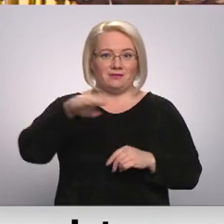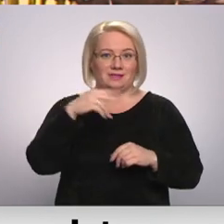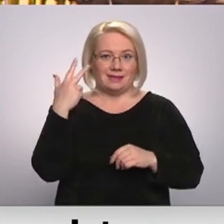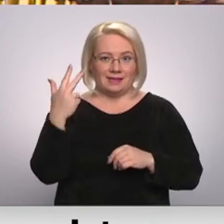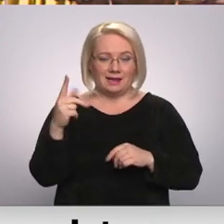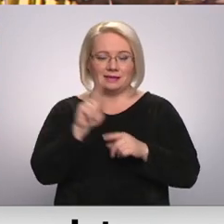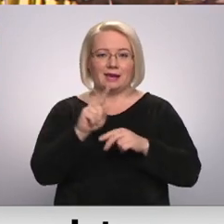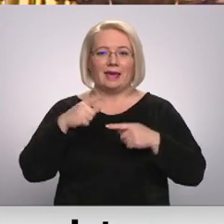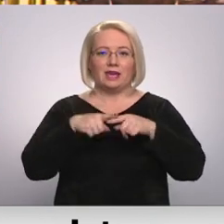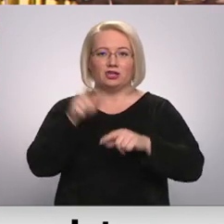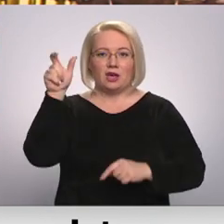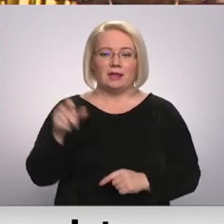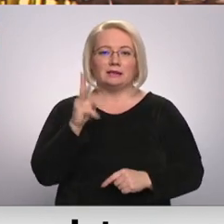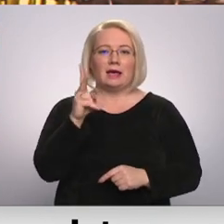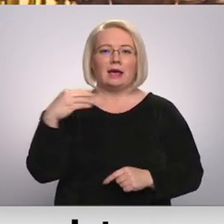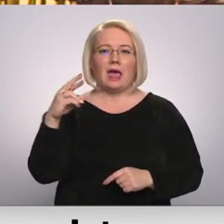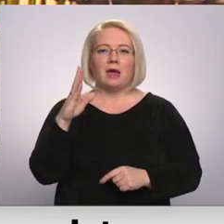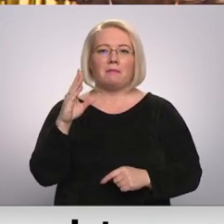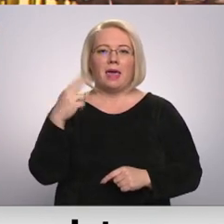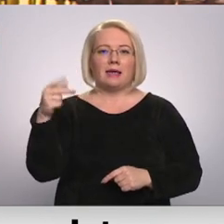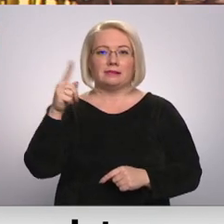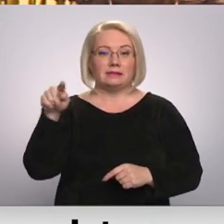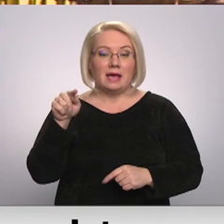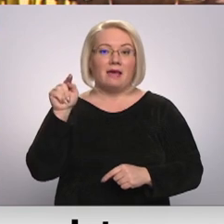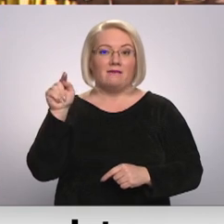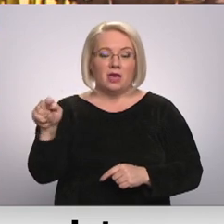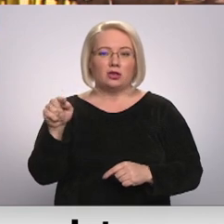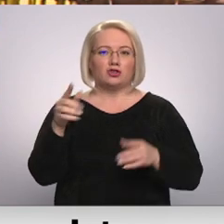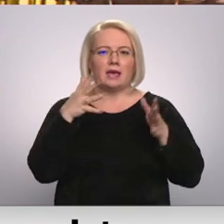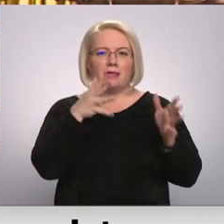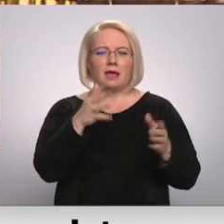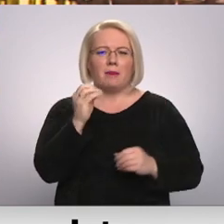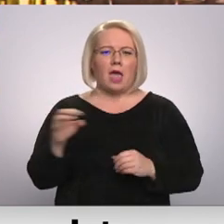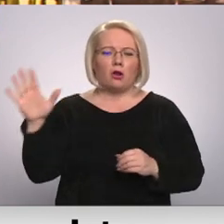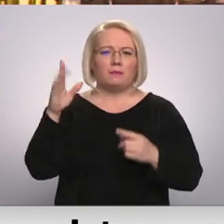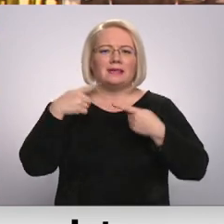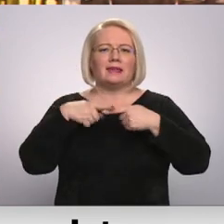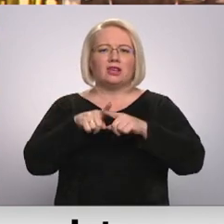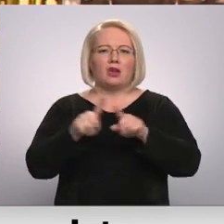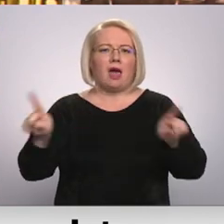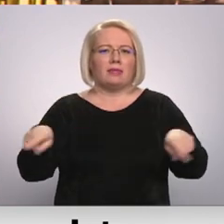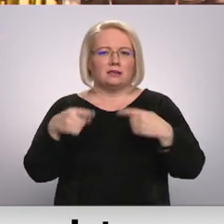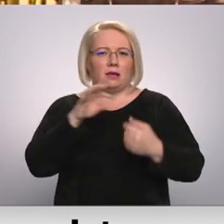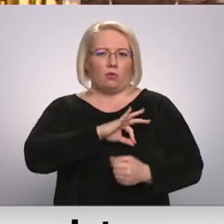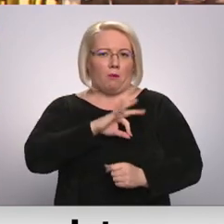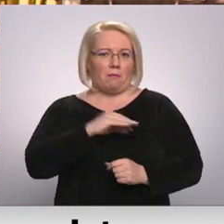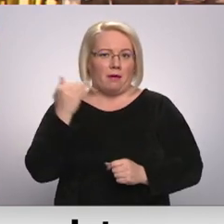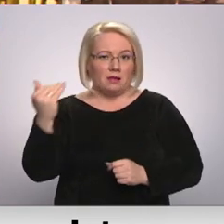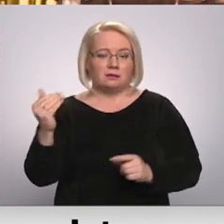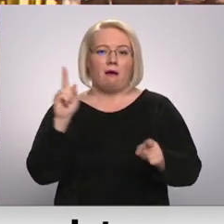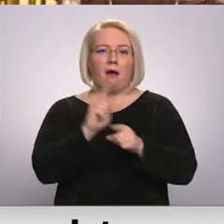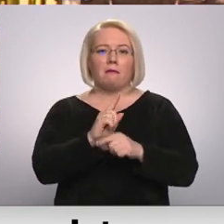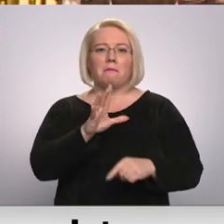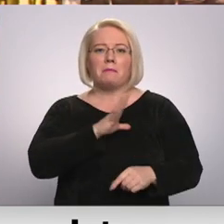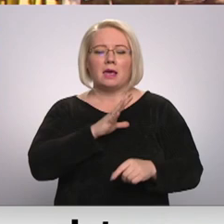zinātnieks Staņislaus Kerbets, kurš savā dzīves laikā būtiski ietekmējis Eiropas inženierijas attīstību. Vienlaikus viņš bija